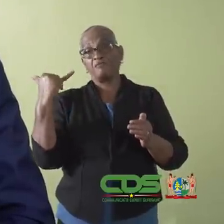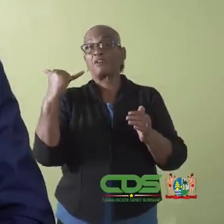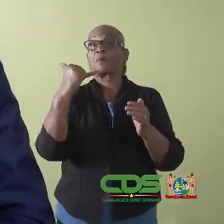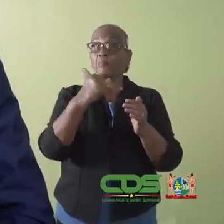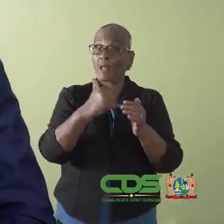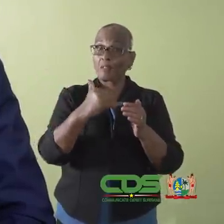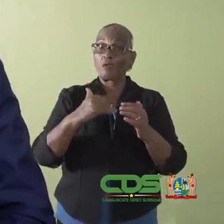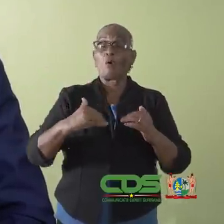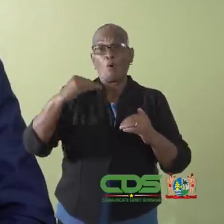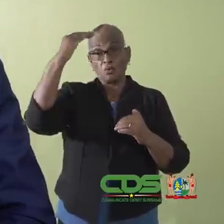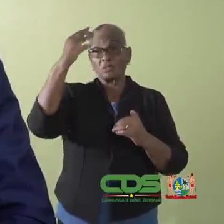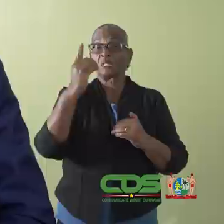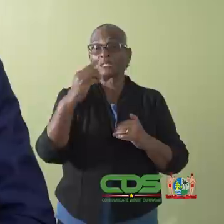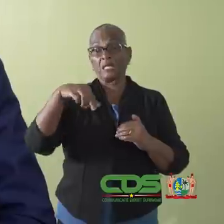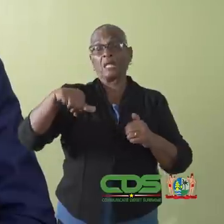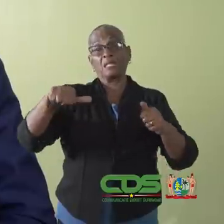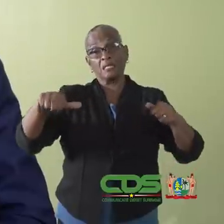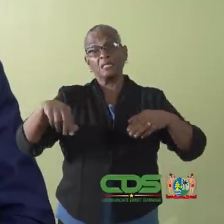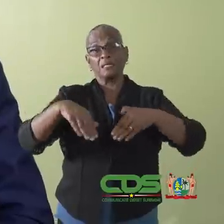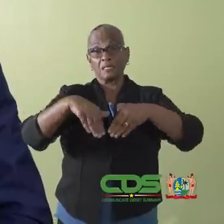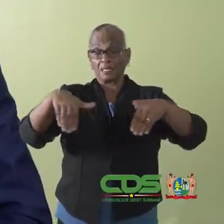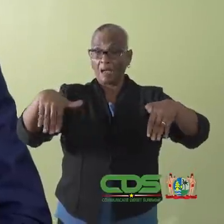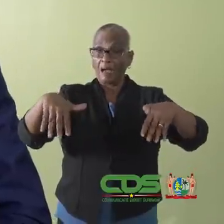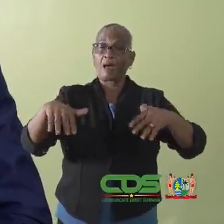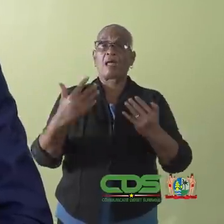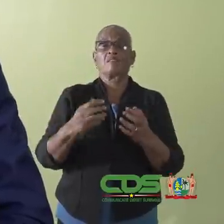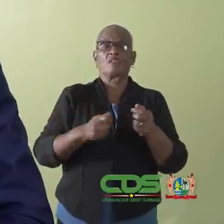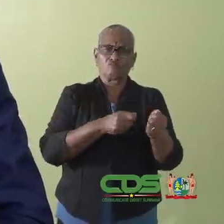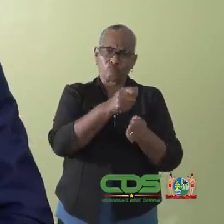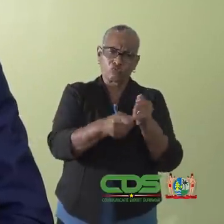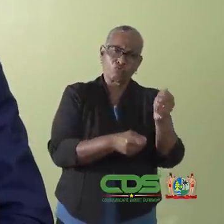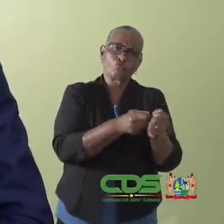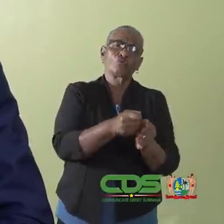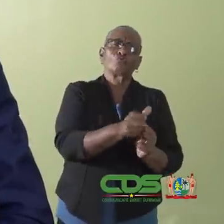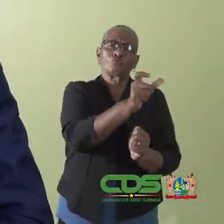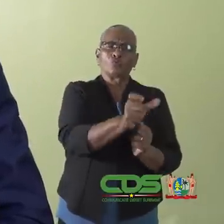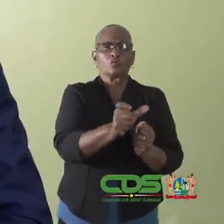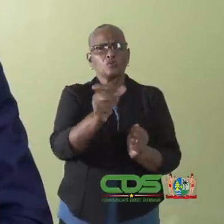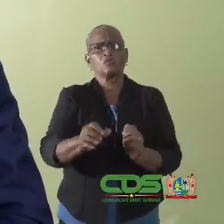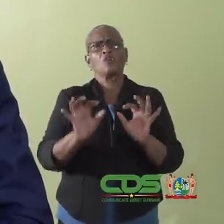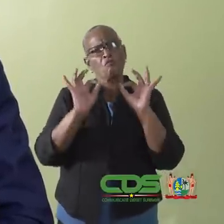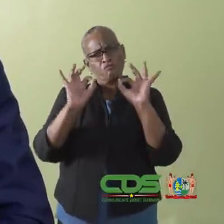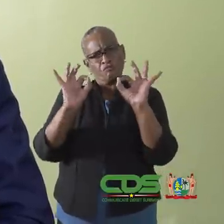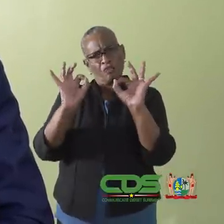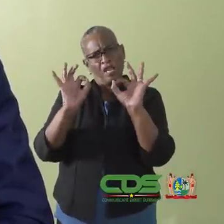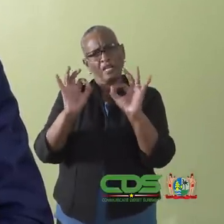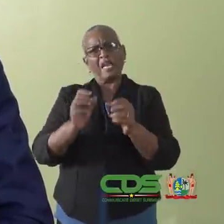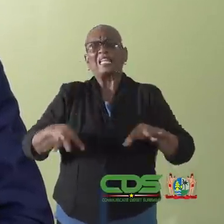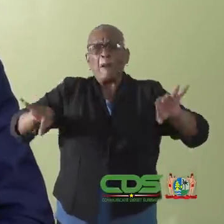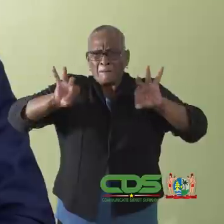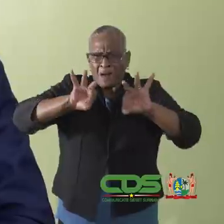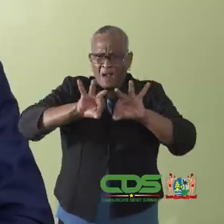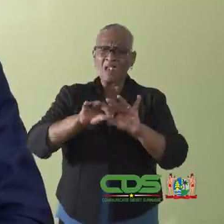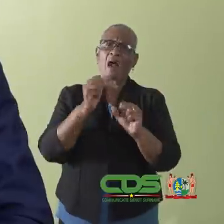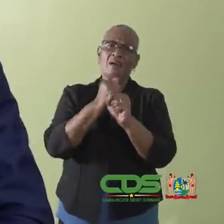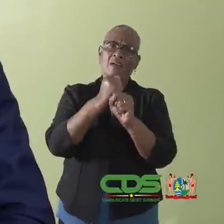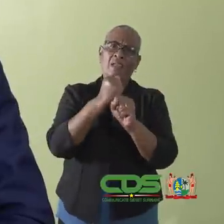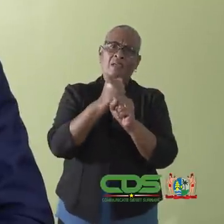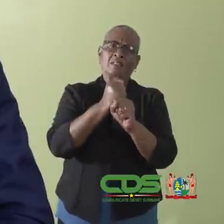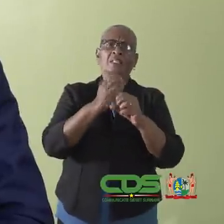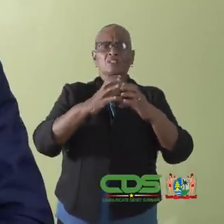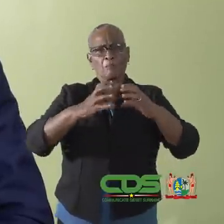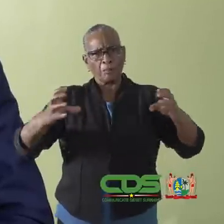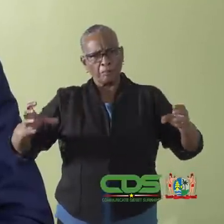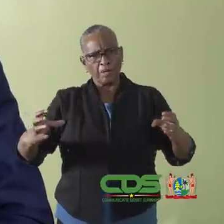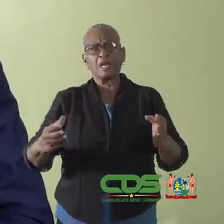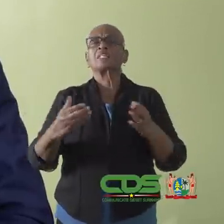Het hoogste college van staat, de regering en personen uit de zorg, veiligheid en essentiële diensten